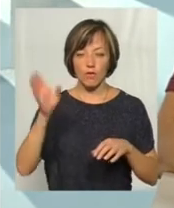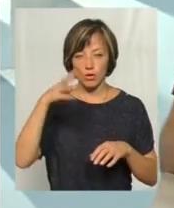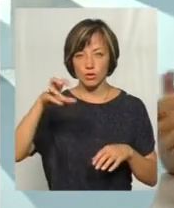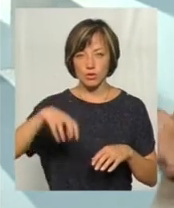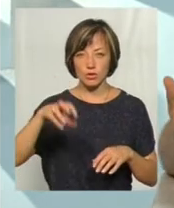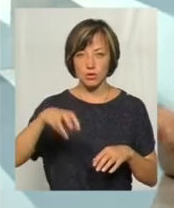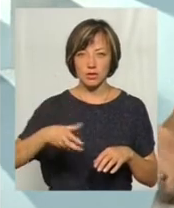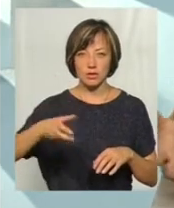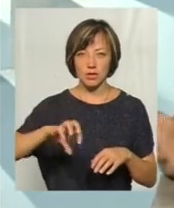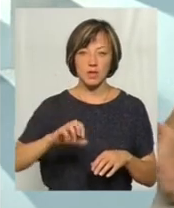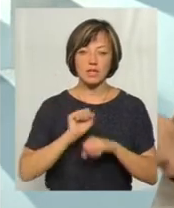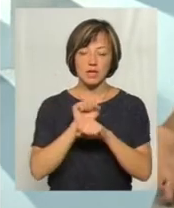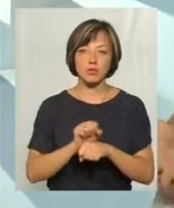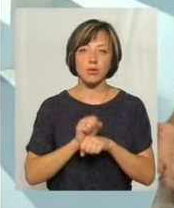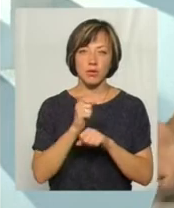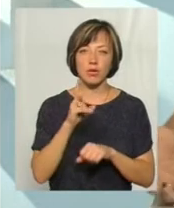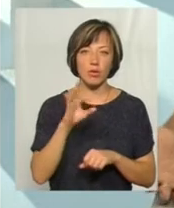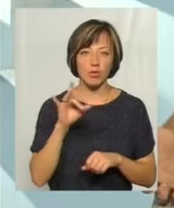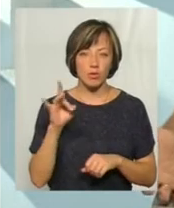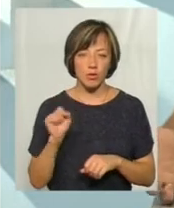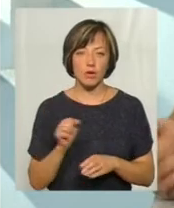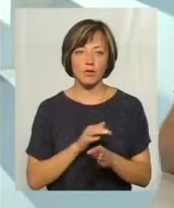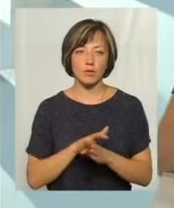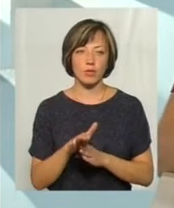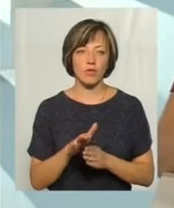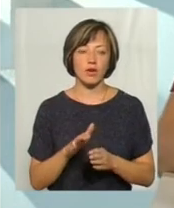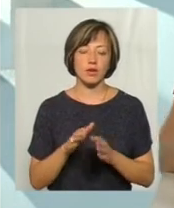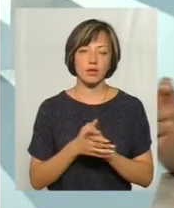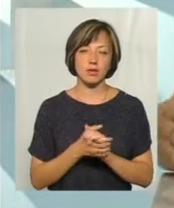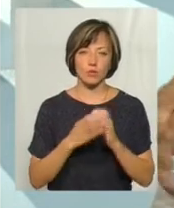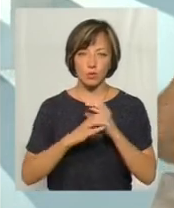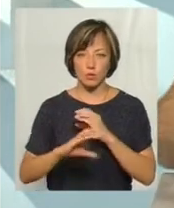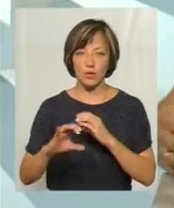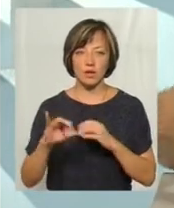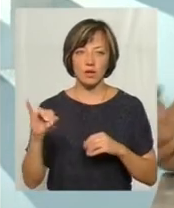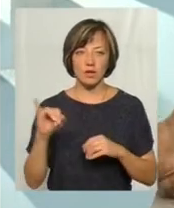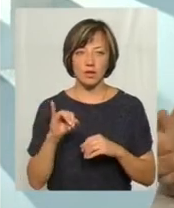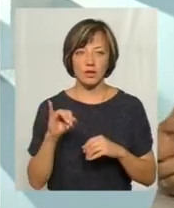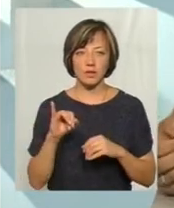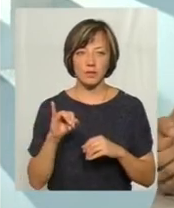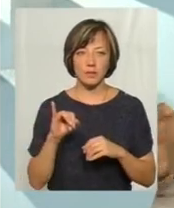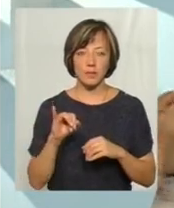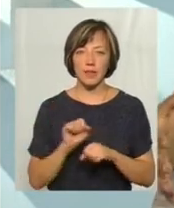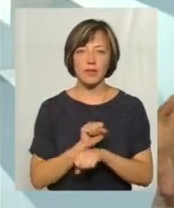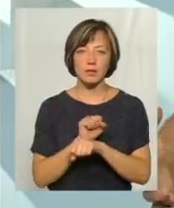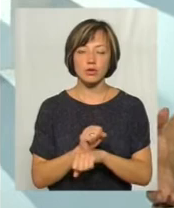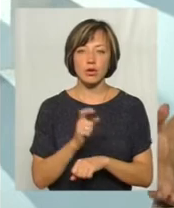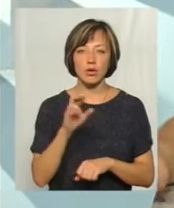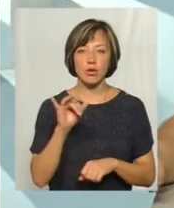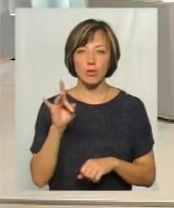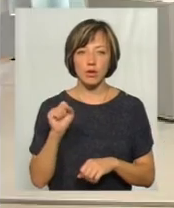цю воду. Або застої хлора трохи там відбуваються в мережах, і він зриває, ну, не застої хлора,